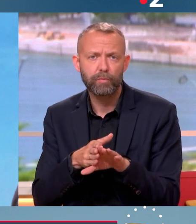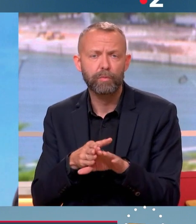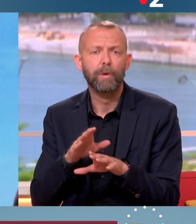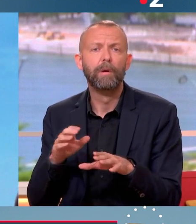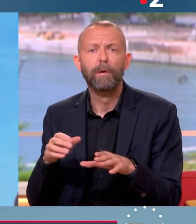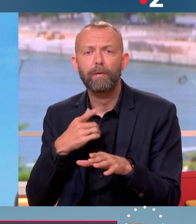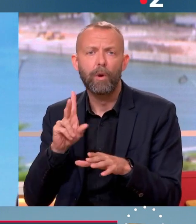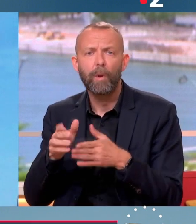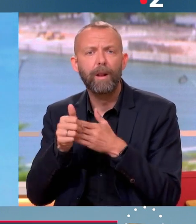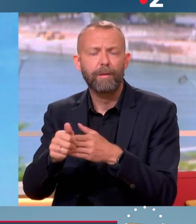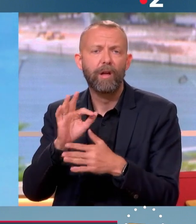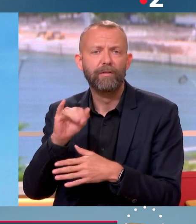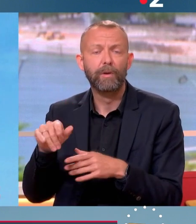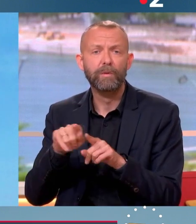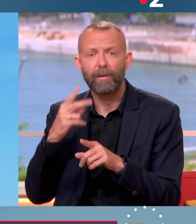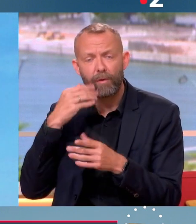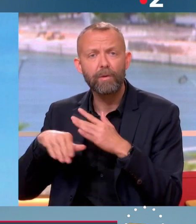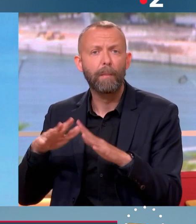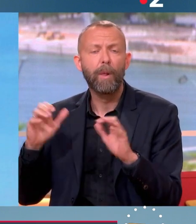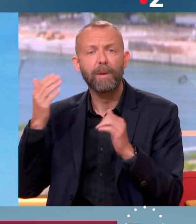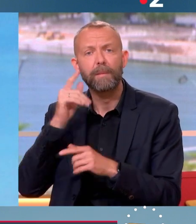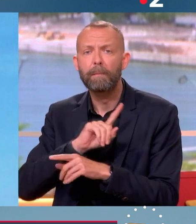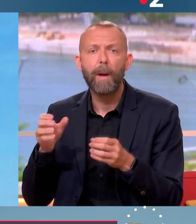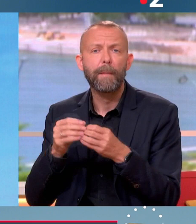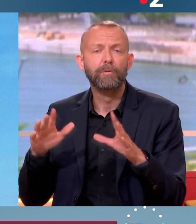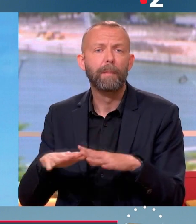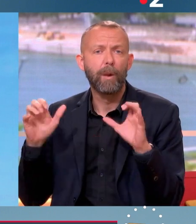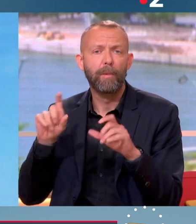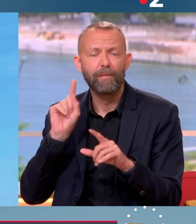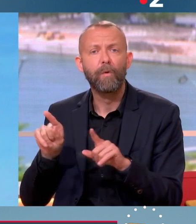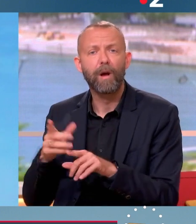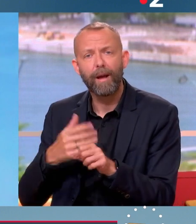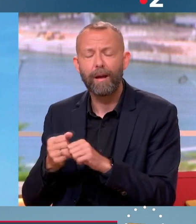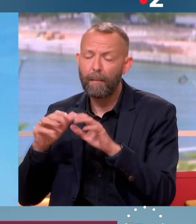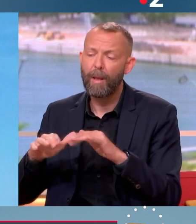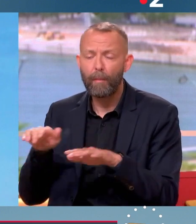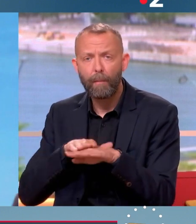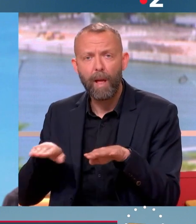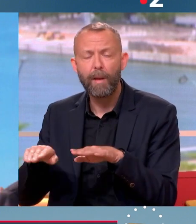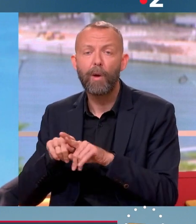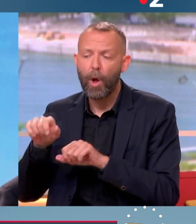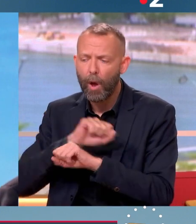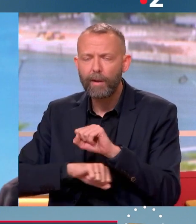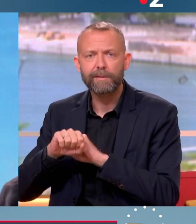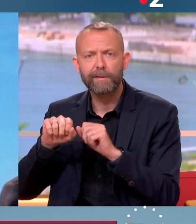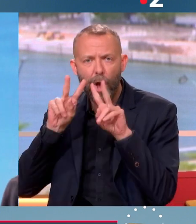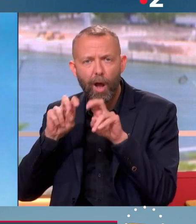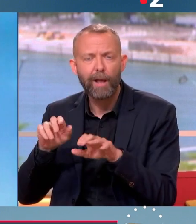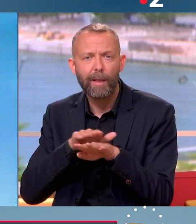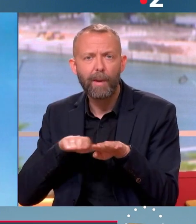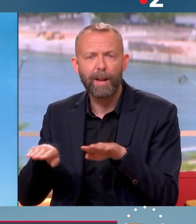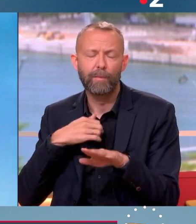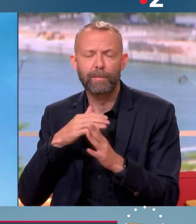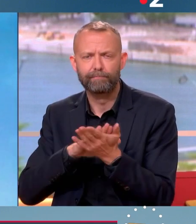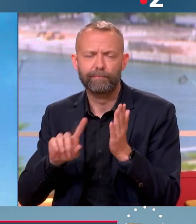Parlement. J'ai vu ça récemment. Parce que si jamais on n'était pas majoritaire au Parlement, on fait aussi un Parlement parallèle. Et puis on organise des enquêtes parallèles. me permets juste de vous